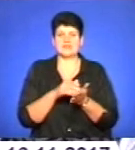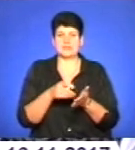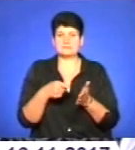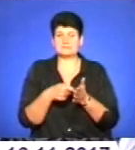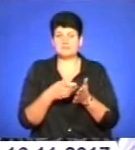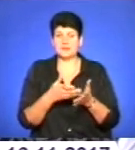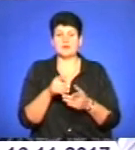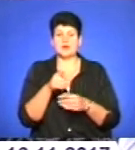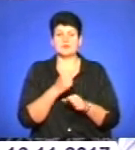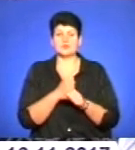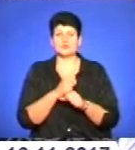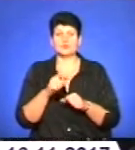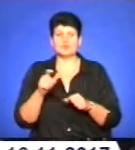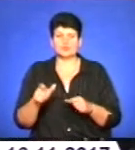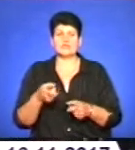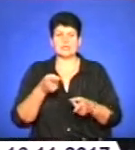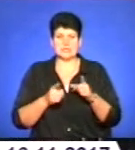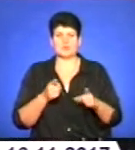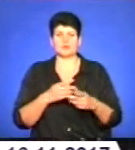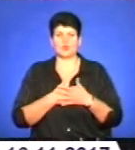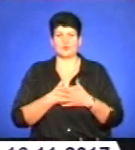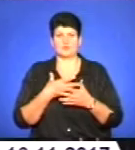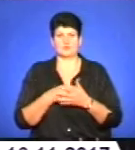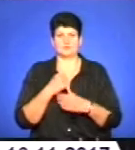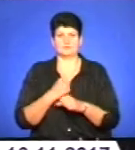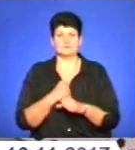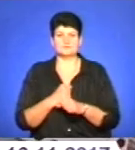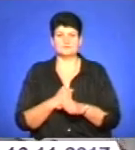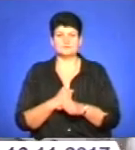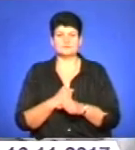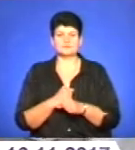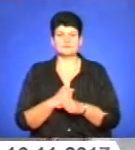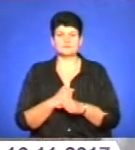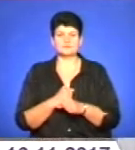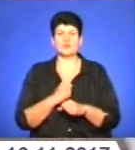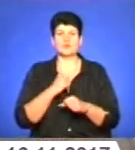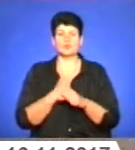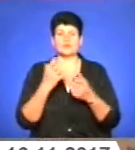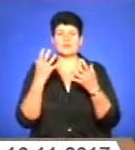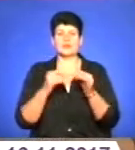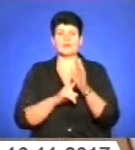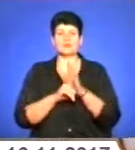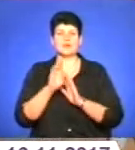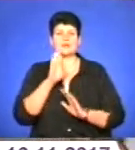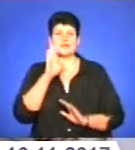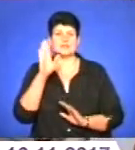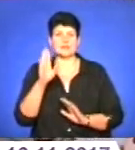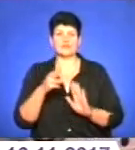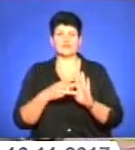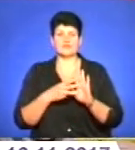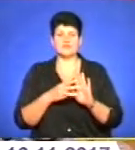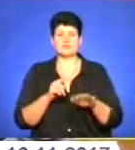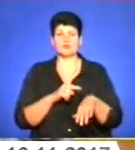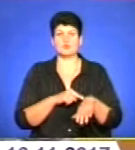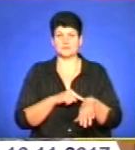господарстві працюють люди по-справжньому закоханню свою професію. Робочий день починається зранку, вісім годин,